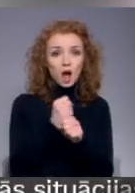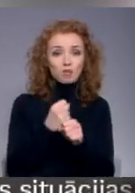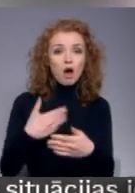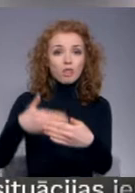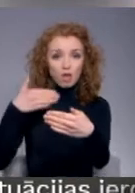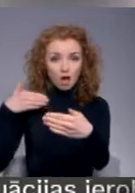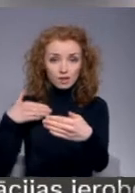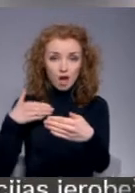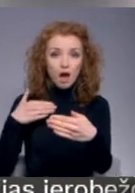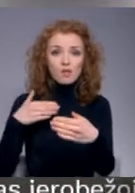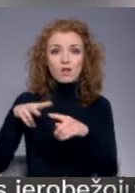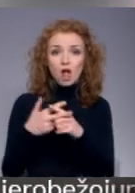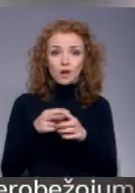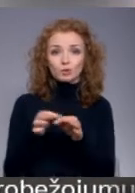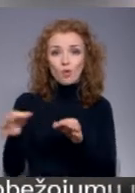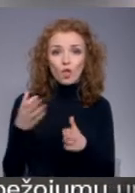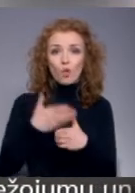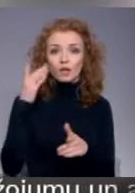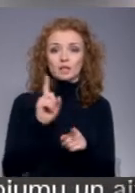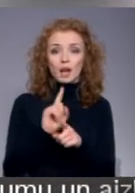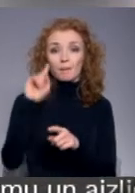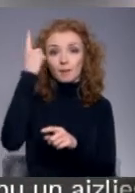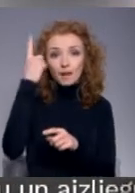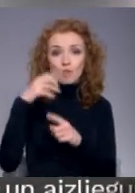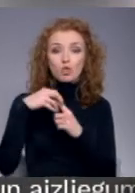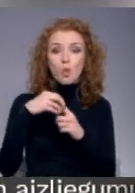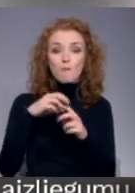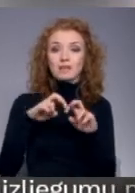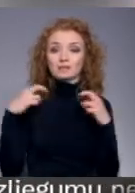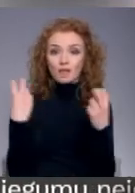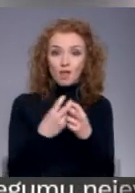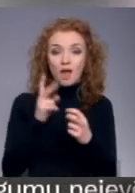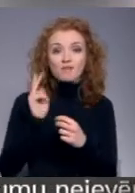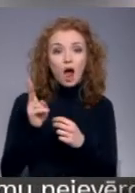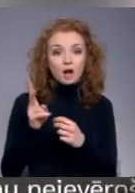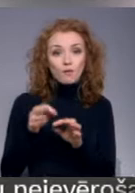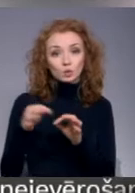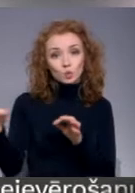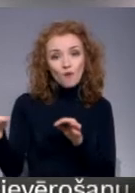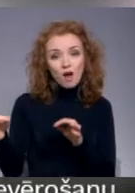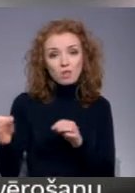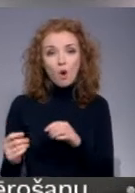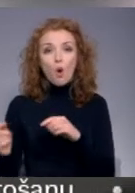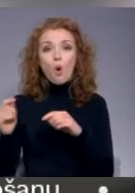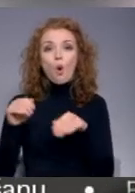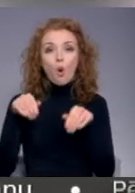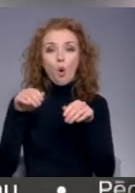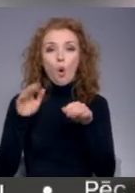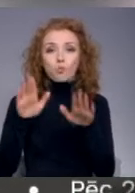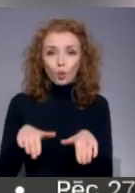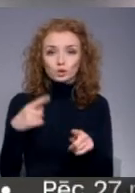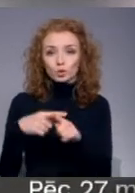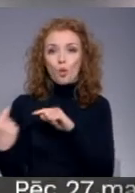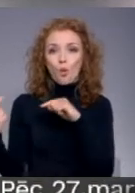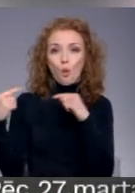Jelgavas novadā jau rīt notiks arī pirmā attālinātā domas sēda. Čekavas novadā pozīcija un opozīcija joprojām nevar vienoties par